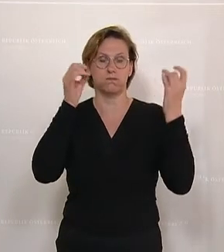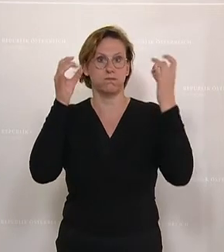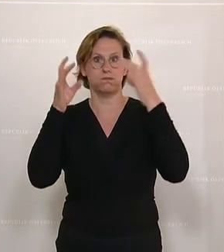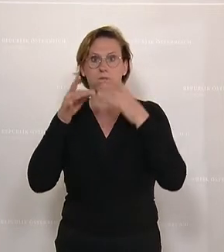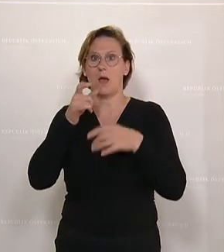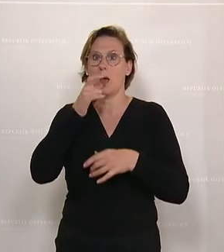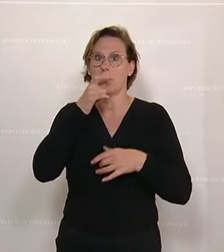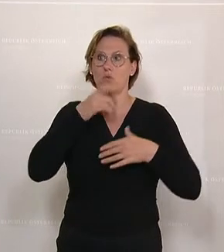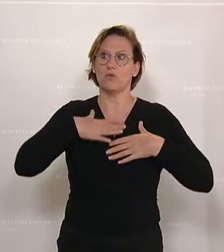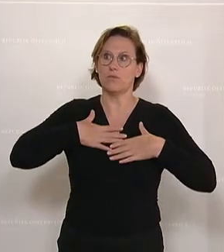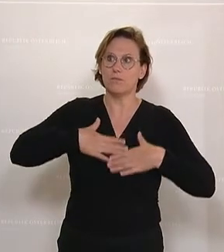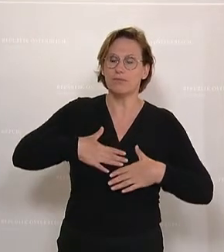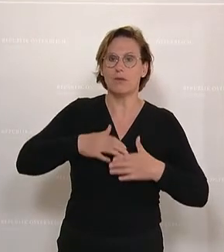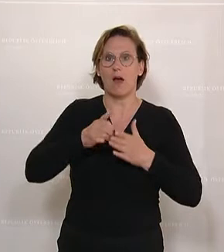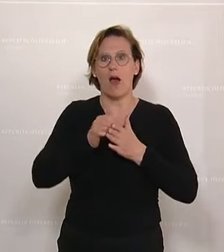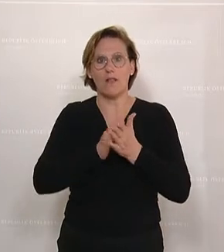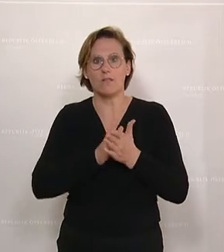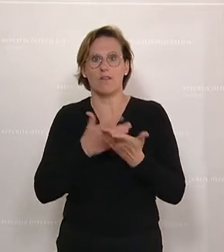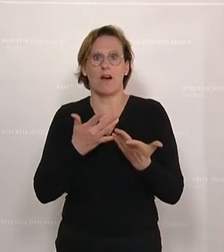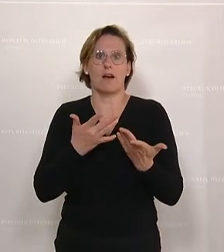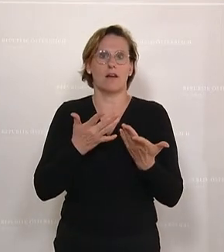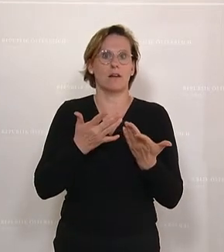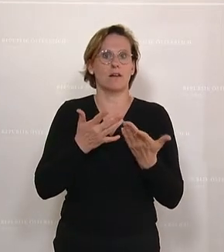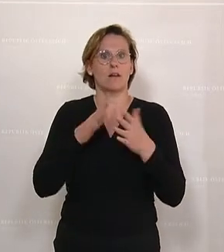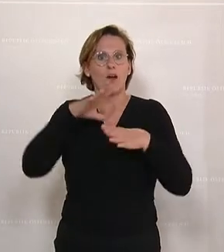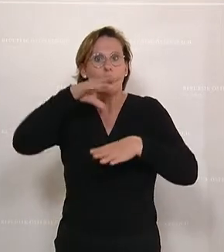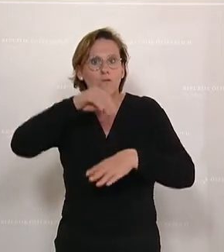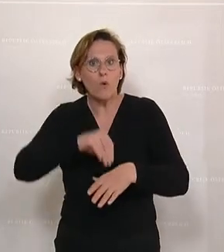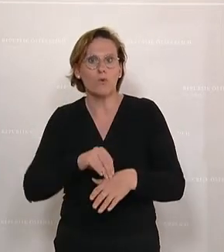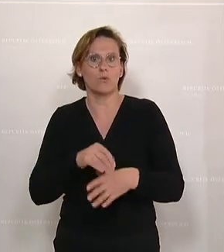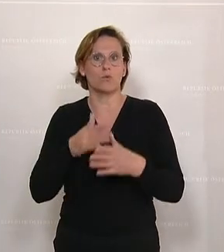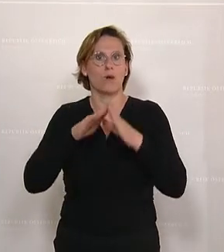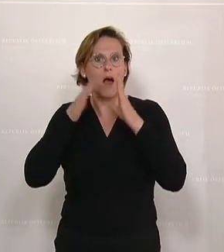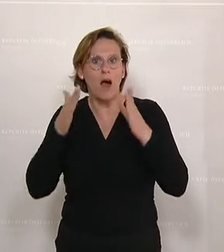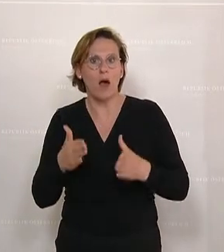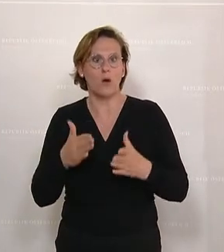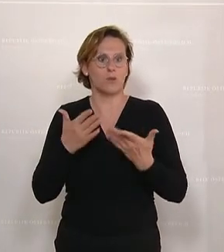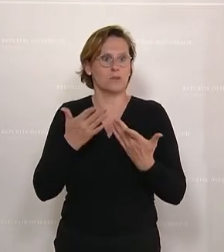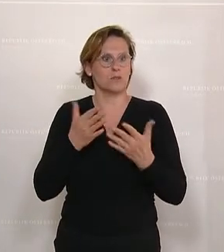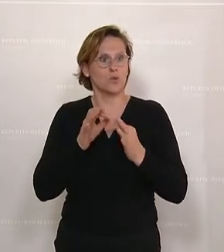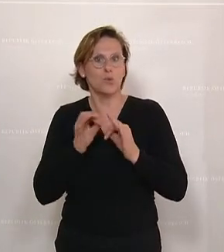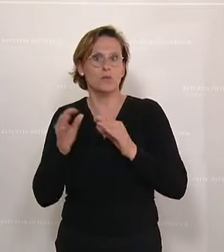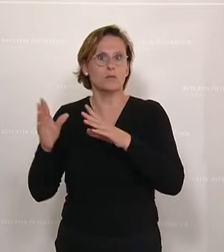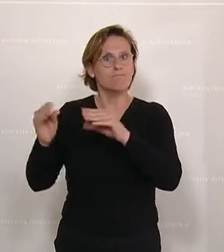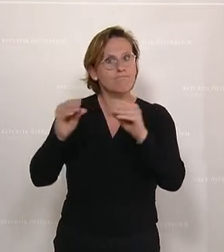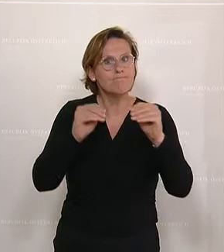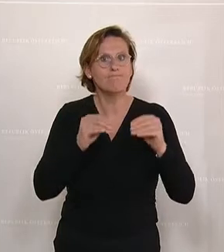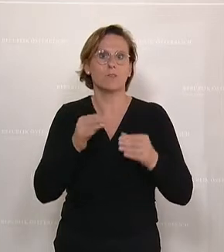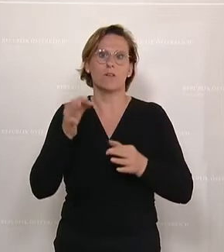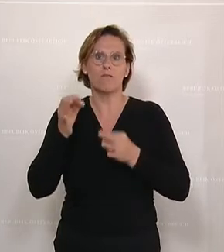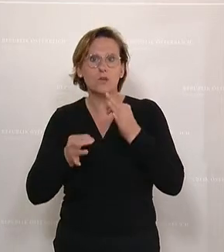Berufssattelfest wird, wo man sich in der Wohnung, Haus, Wohnung gut einrichtet, versucht,